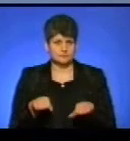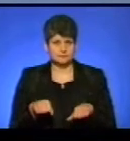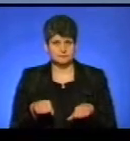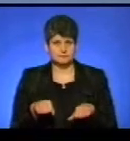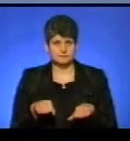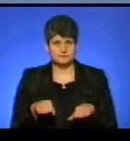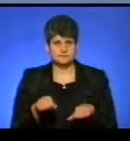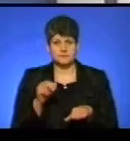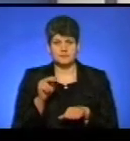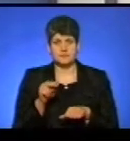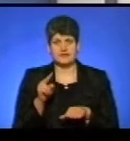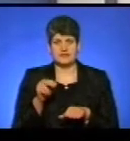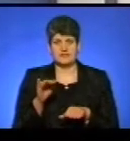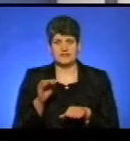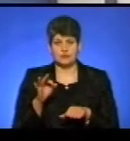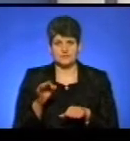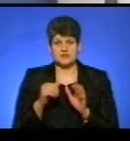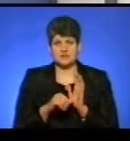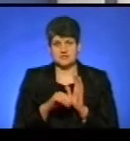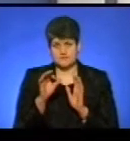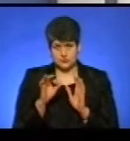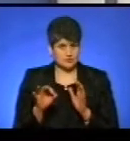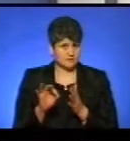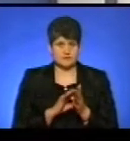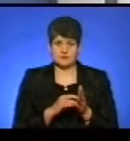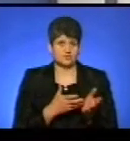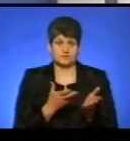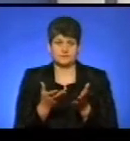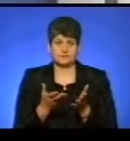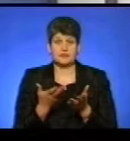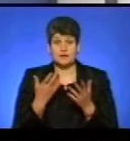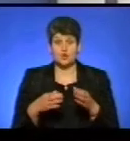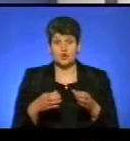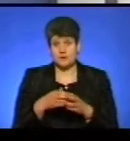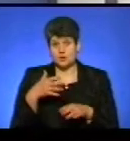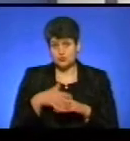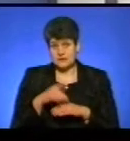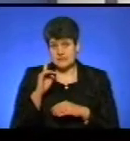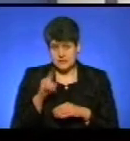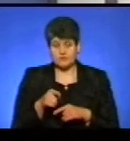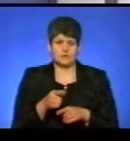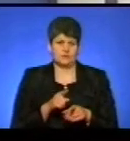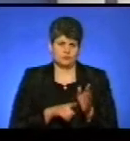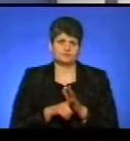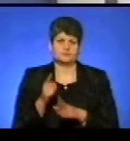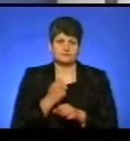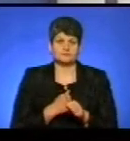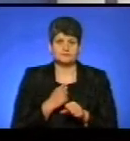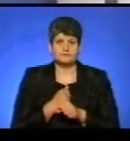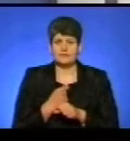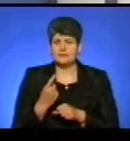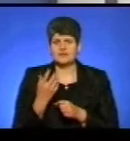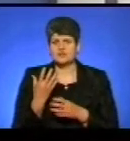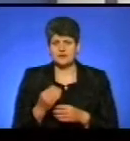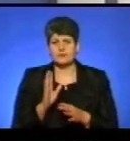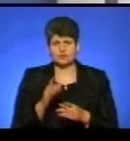І, власне, ПДФО 60% зразу йде в їхній бюджет? 60%. Тобто, якщо команда розуміє і знає, вони приступлять до роботи чути не з перших